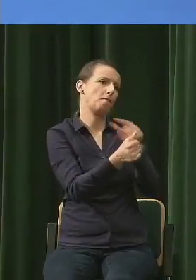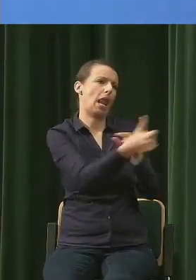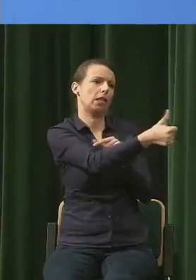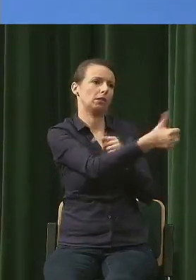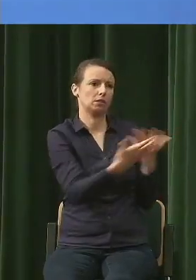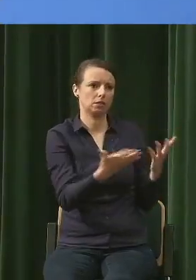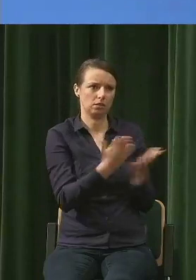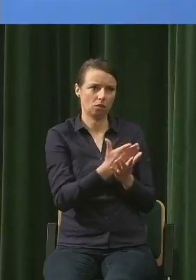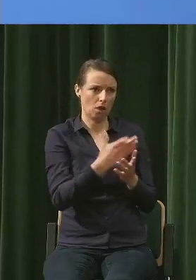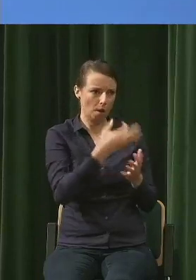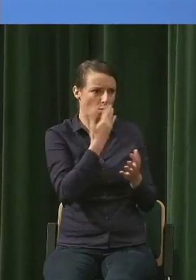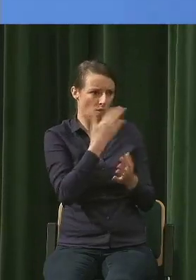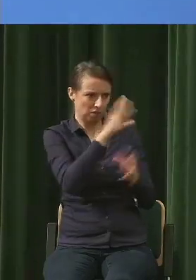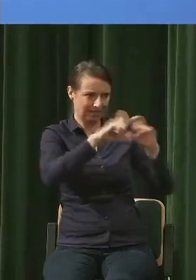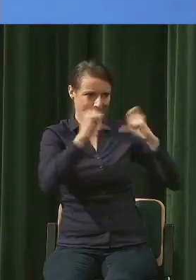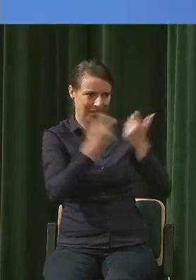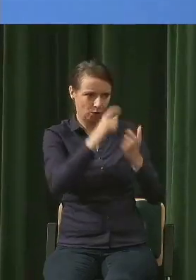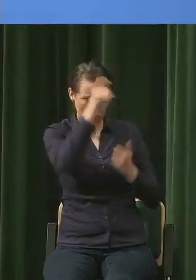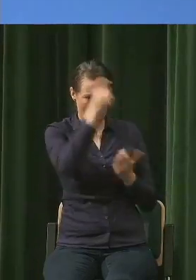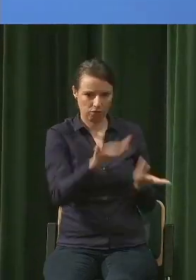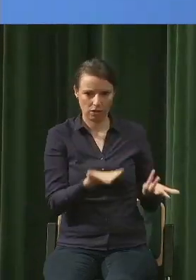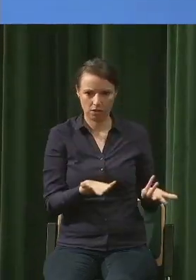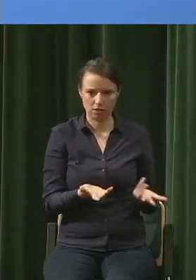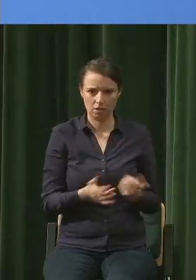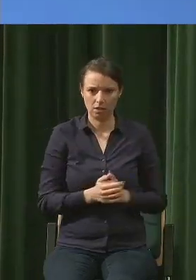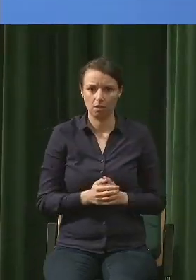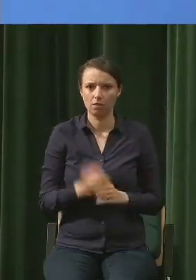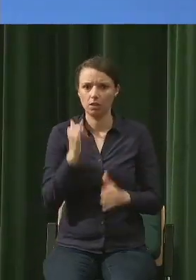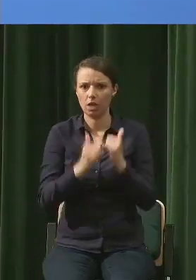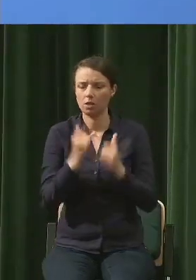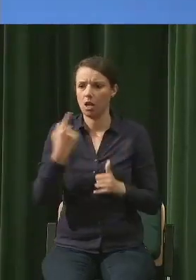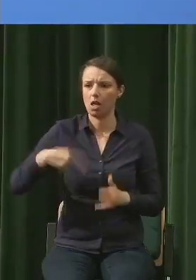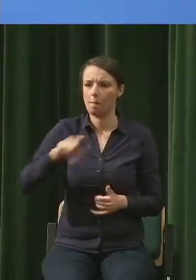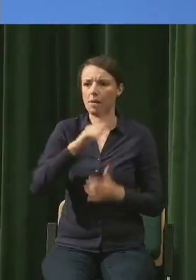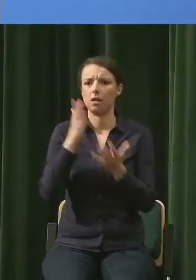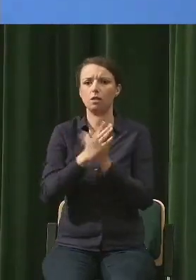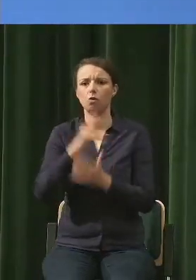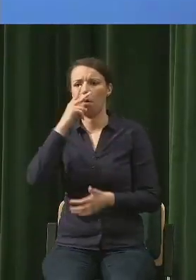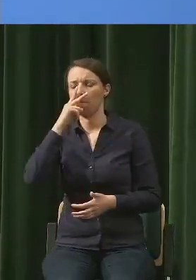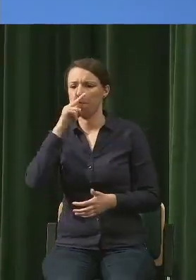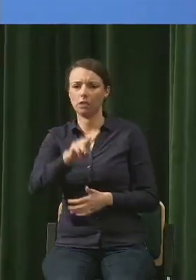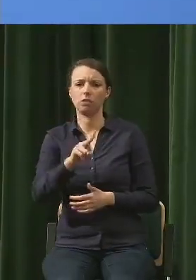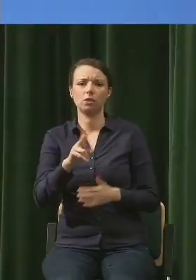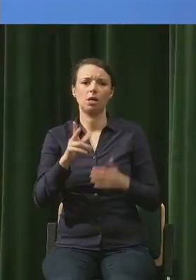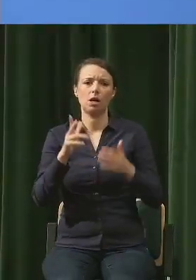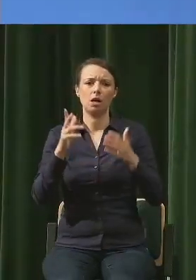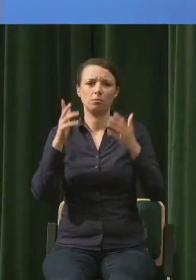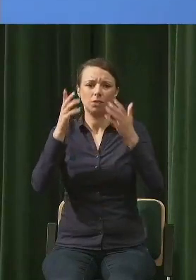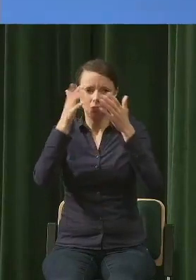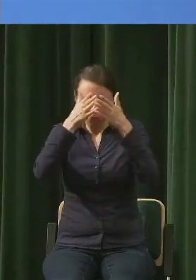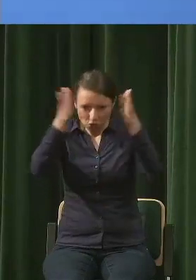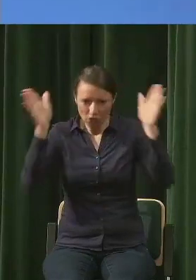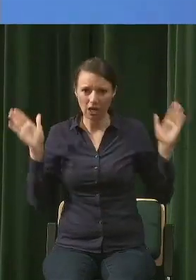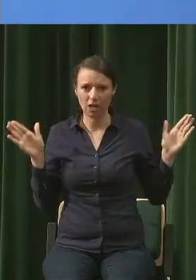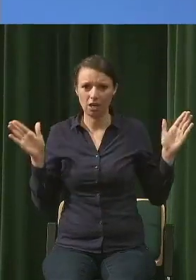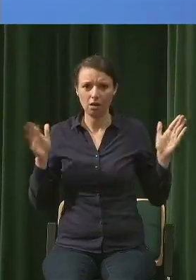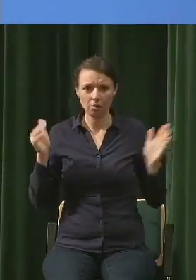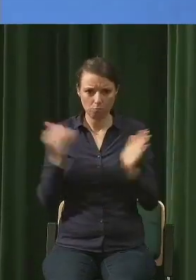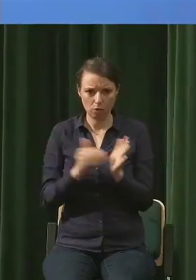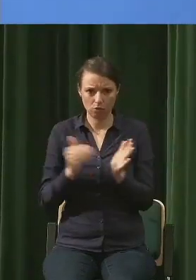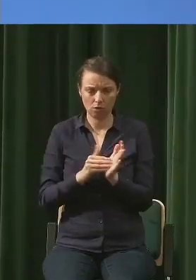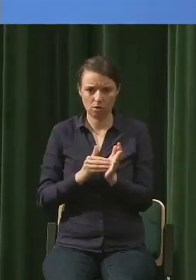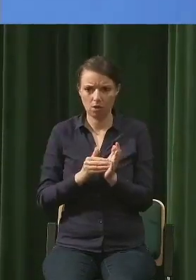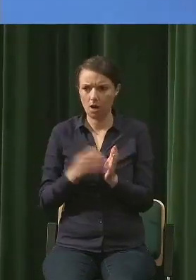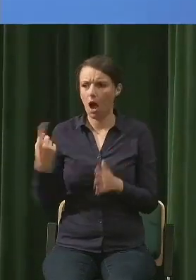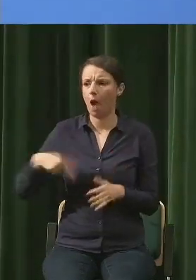sobie na pomyłki jest niezbędne, a my wciąż jesteśmy w jakiejś takiej kulturze